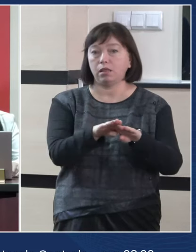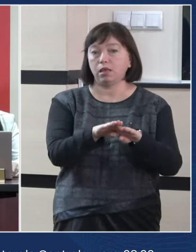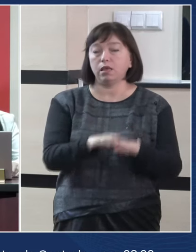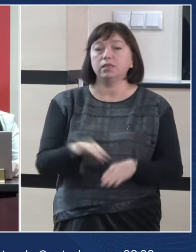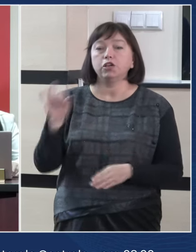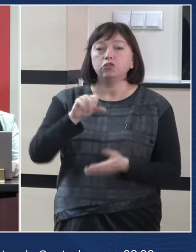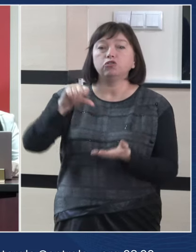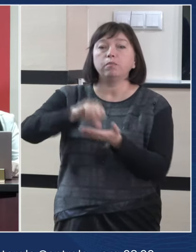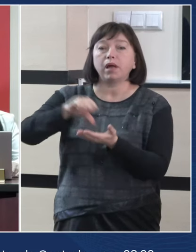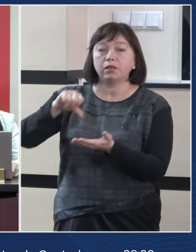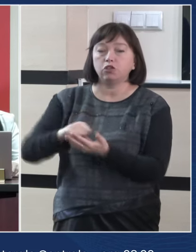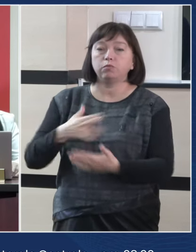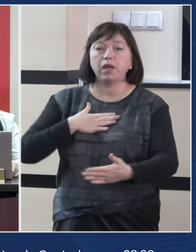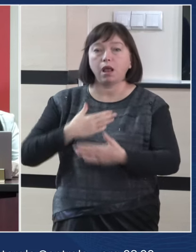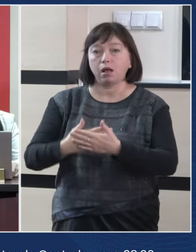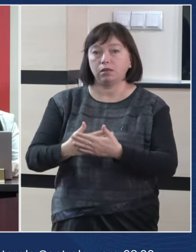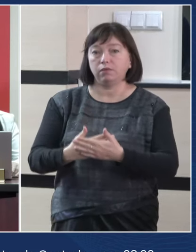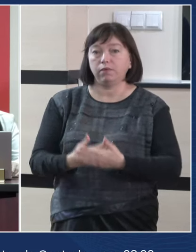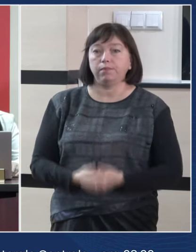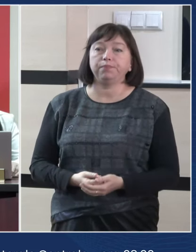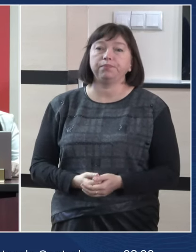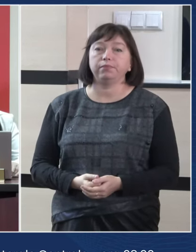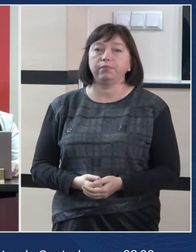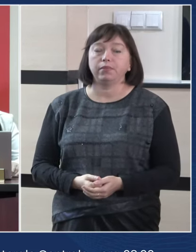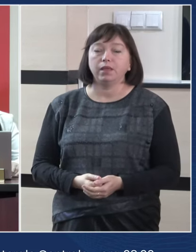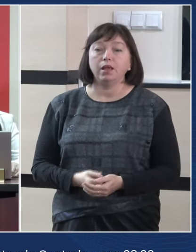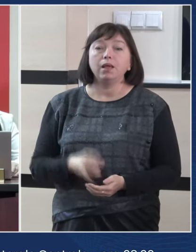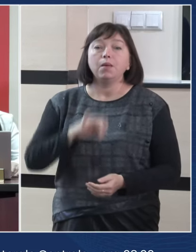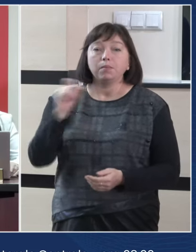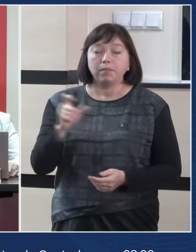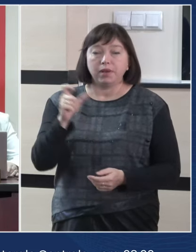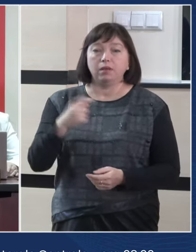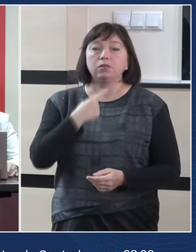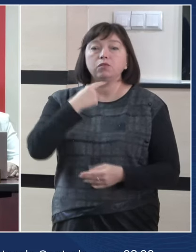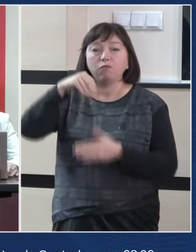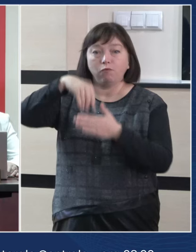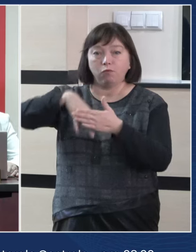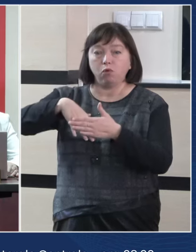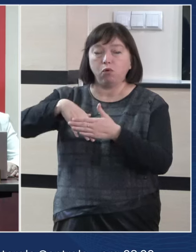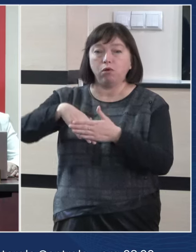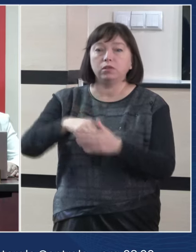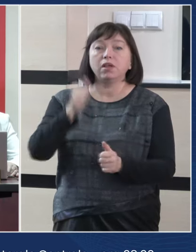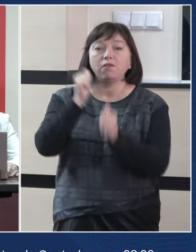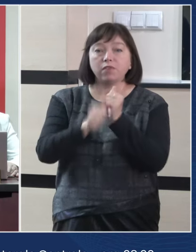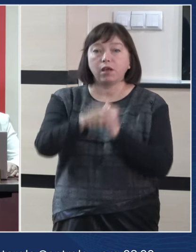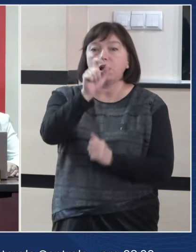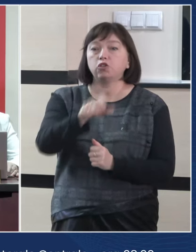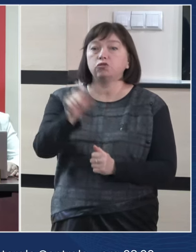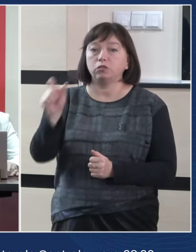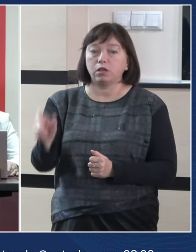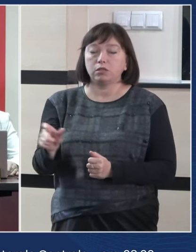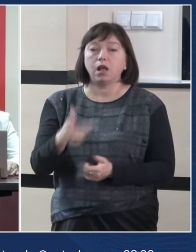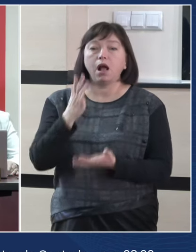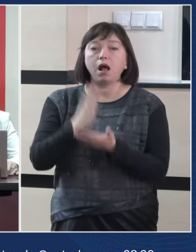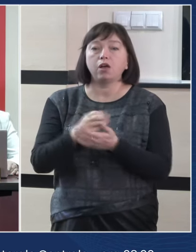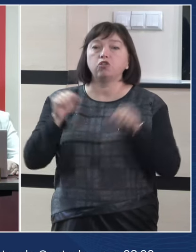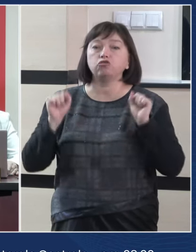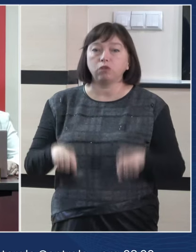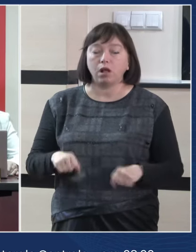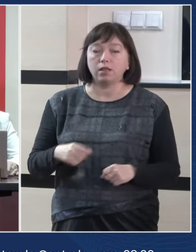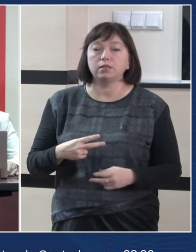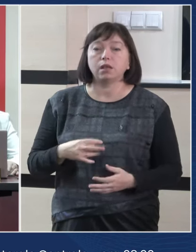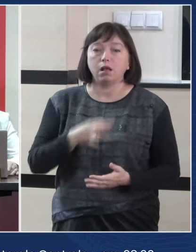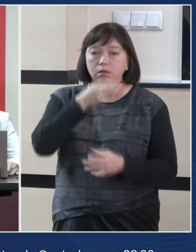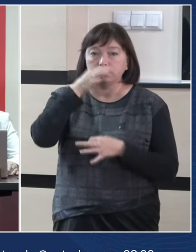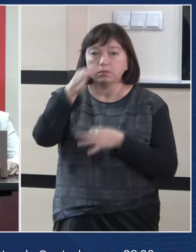și participării active. Prin intermediul votului, fiecare cetățean are șansa de a